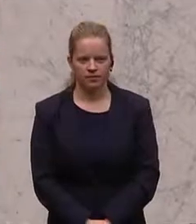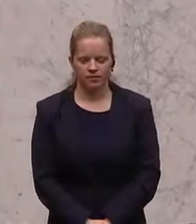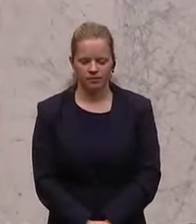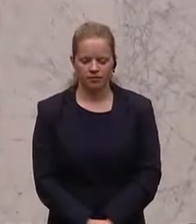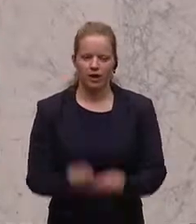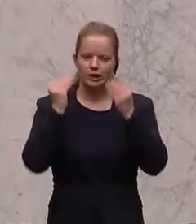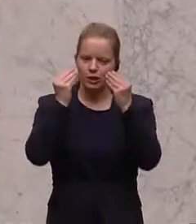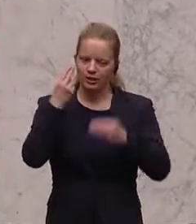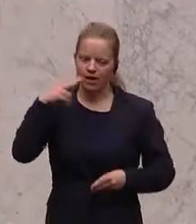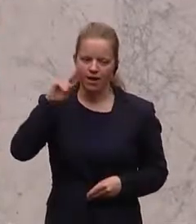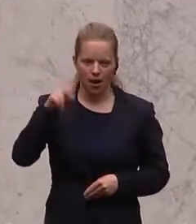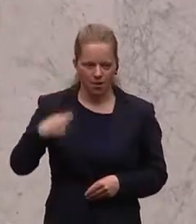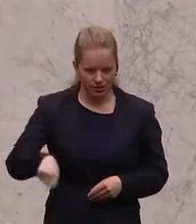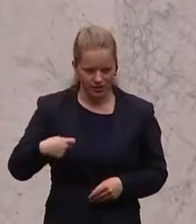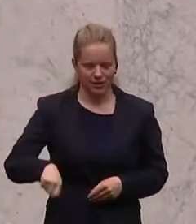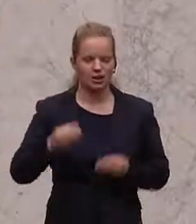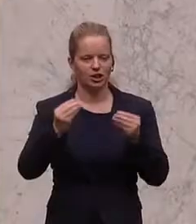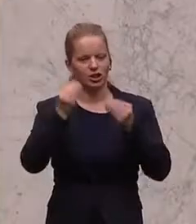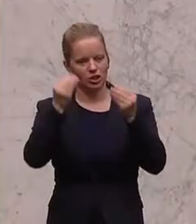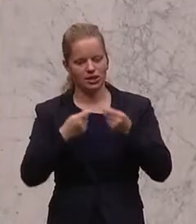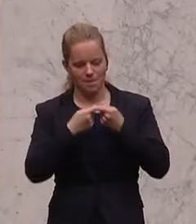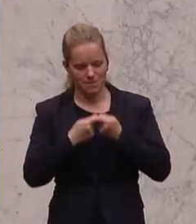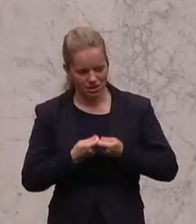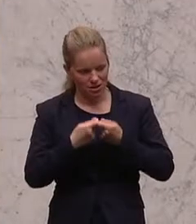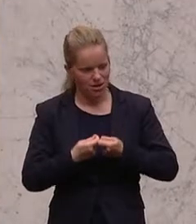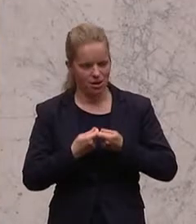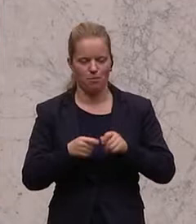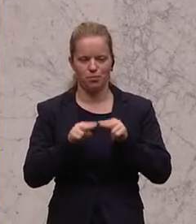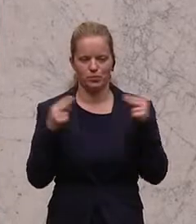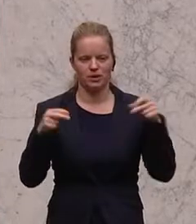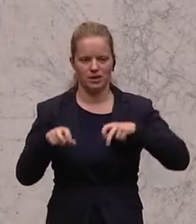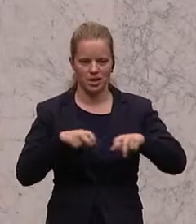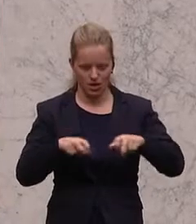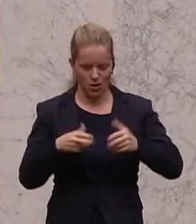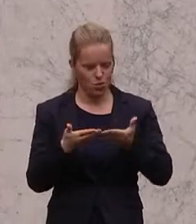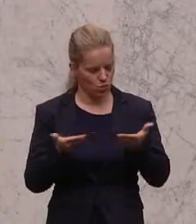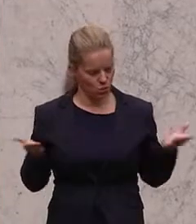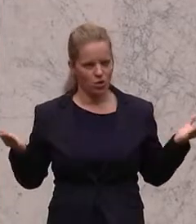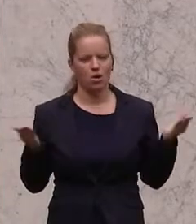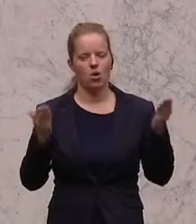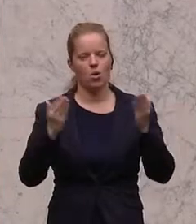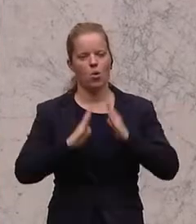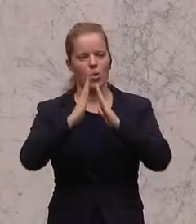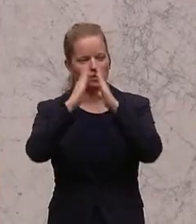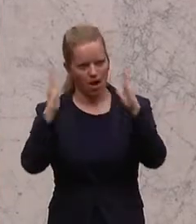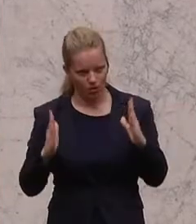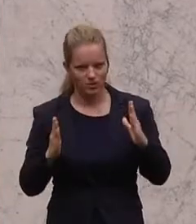Geschätzter Herr Präsident, geschätzte Mitglieder der Bundesregierung, hohes Haus, meine Damen und Herren.